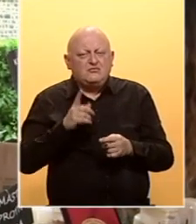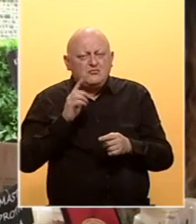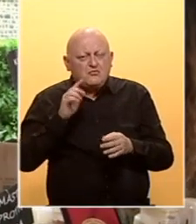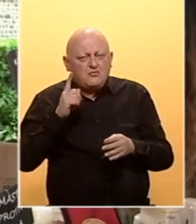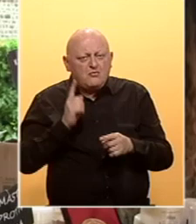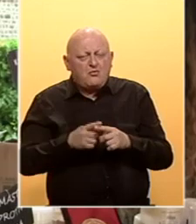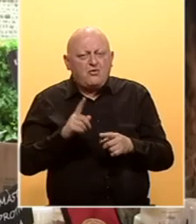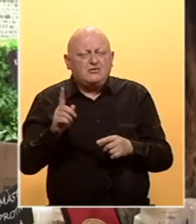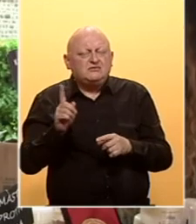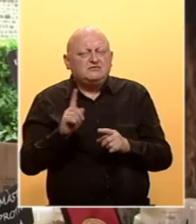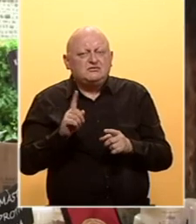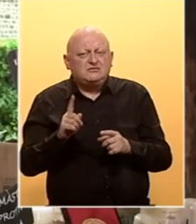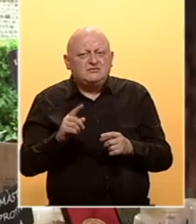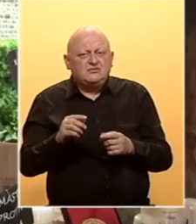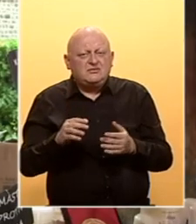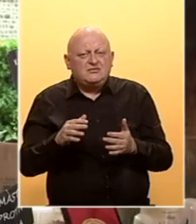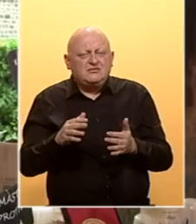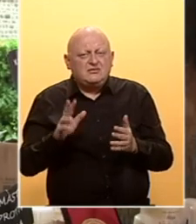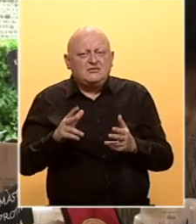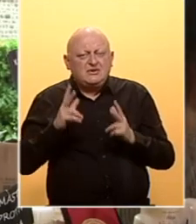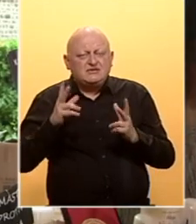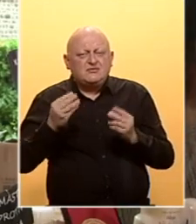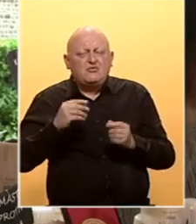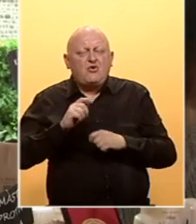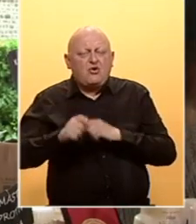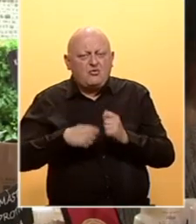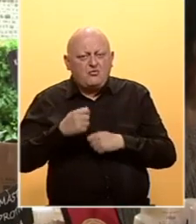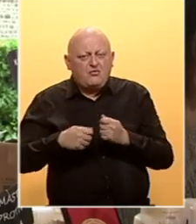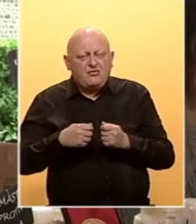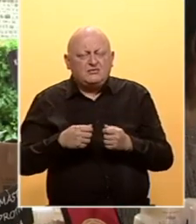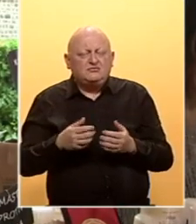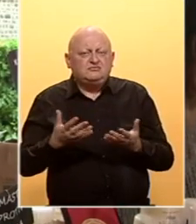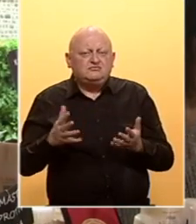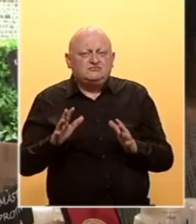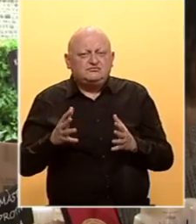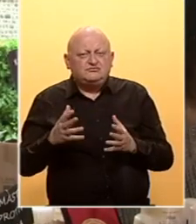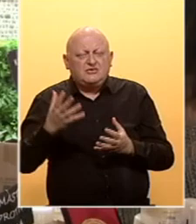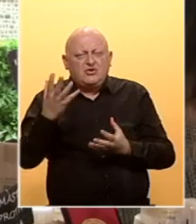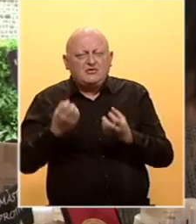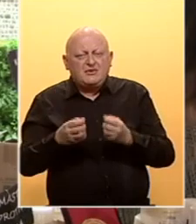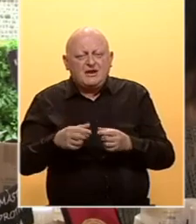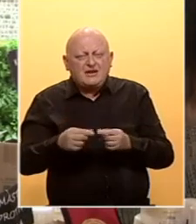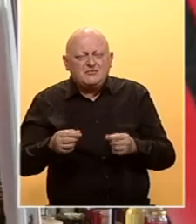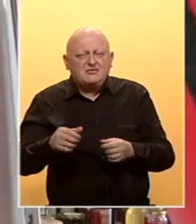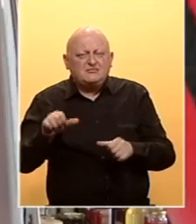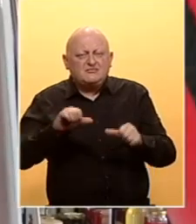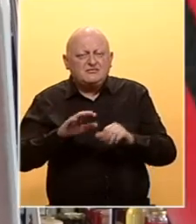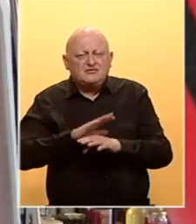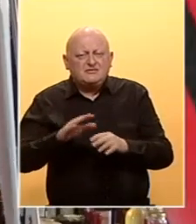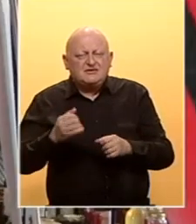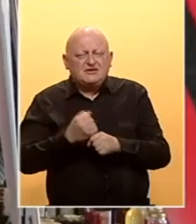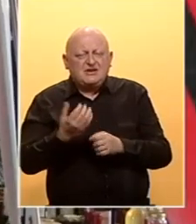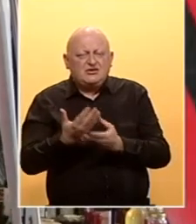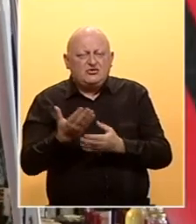nije lako, zahtjevno, ima dosta posla. Od prilike od branja bilja pa do preparata sve se radi